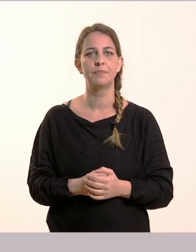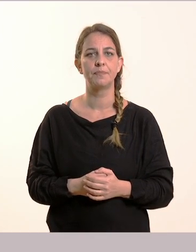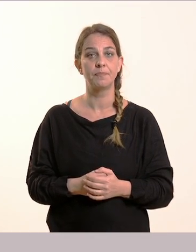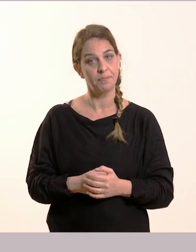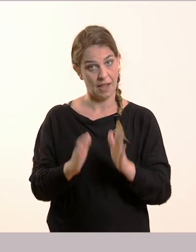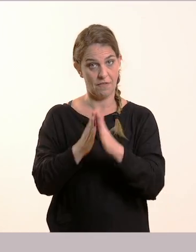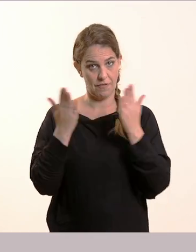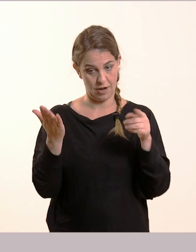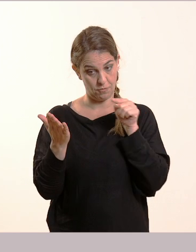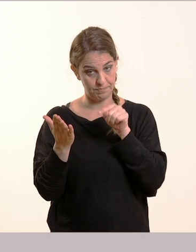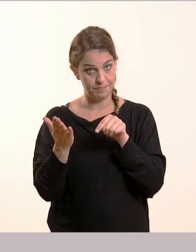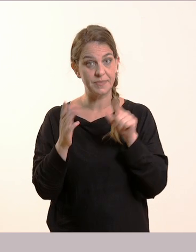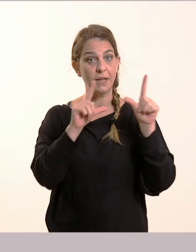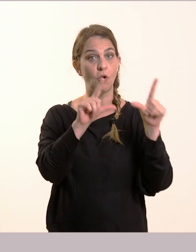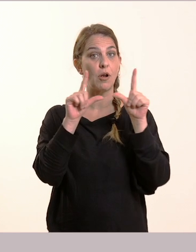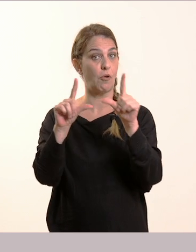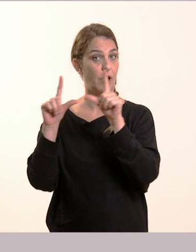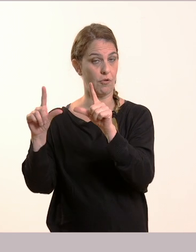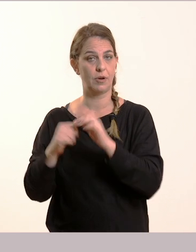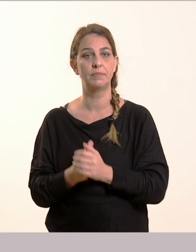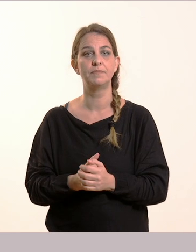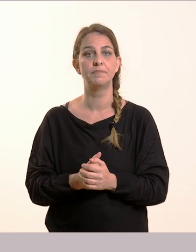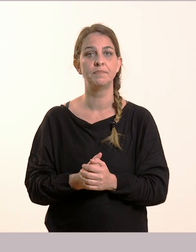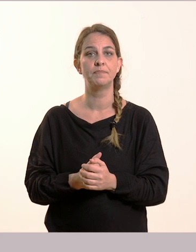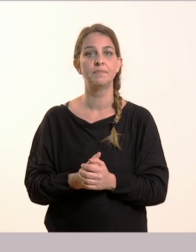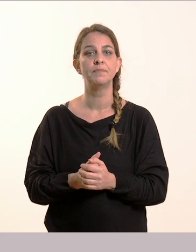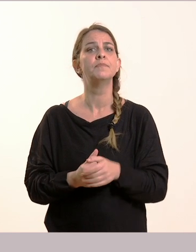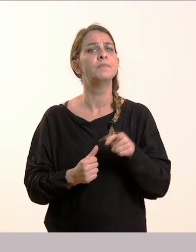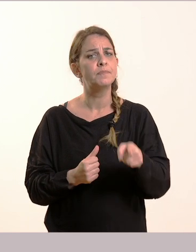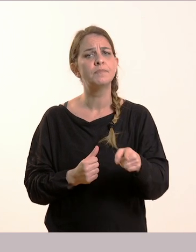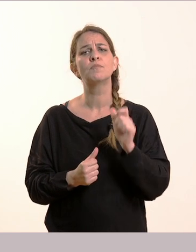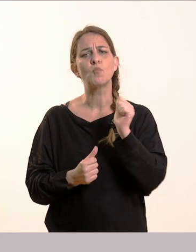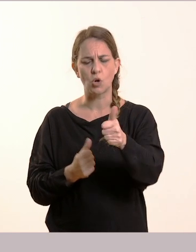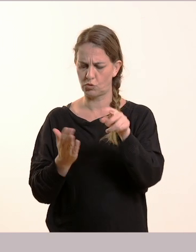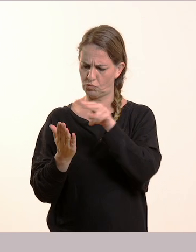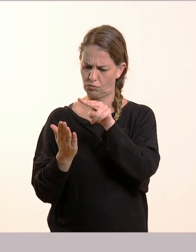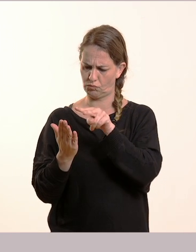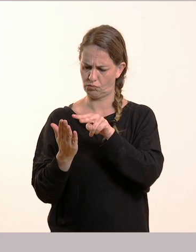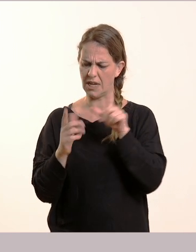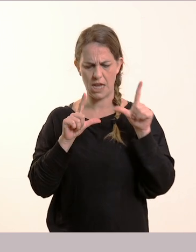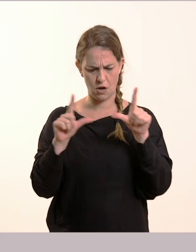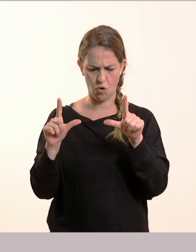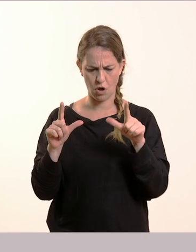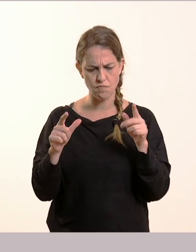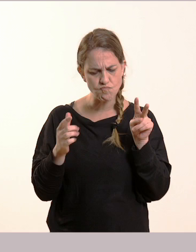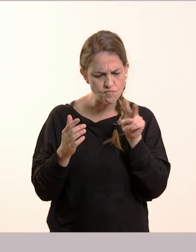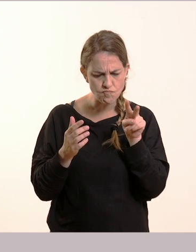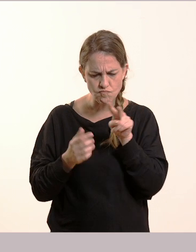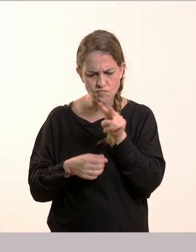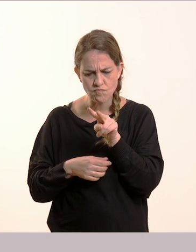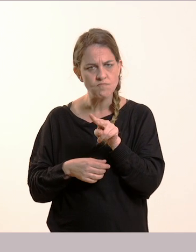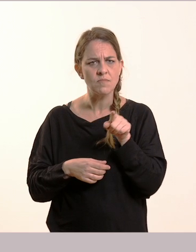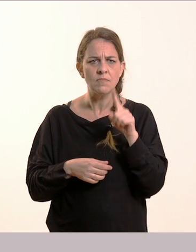Και λέει να παρατηρήσουμε τις εικόνες και να πούμε. Τι νομίζουμε πώς νιώθουν τα παιδιά στις